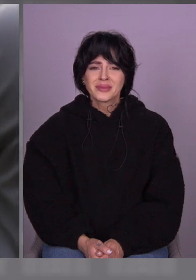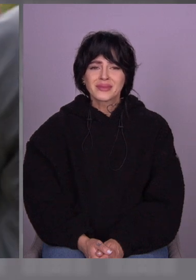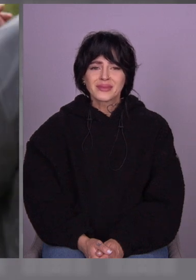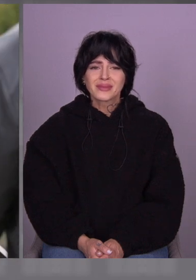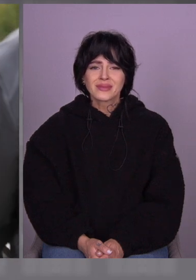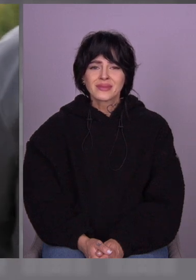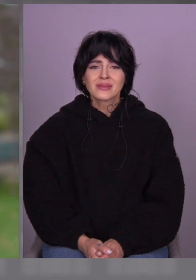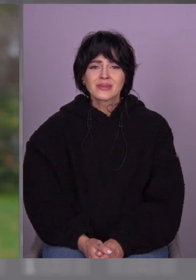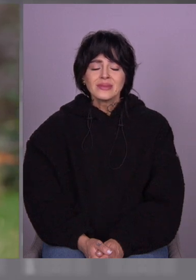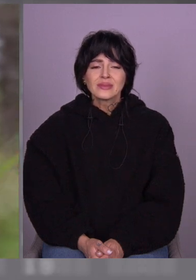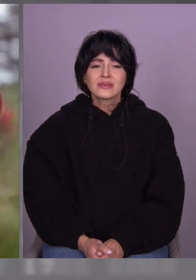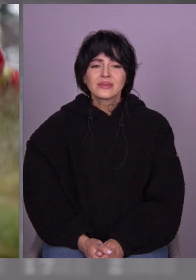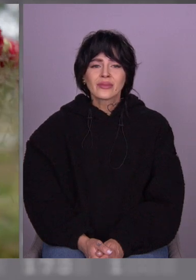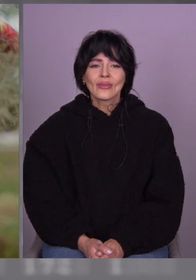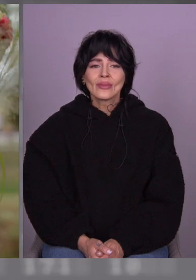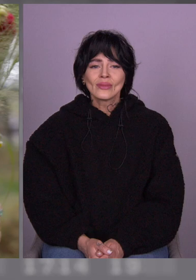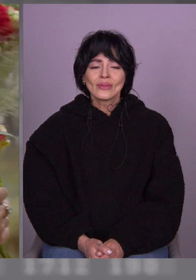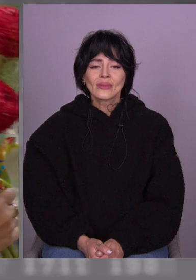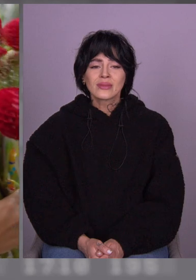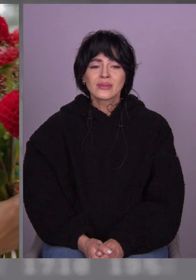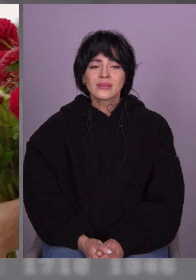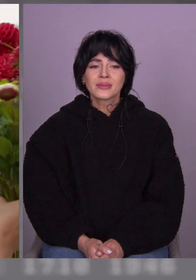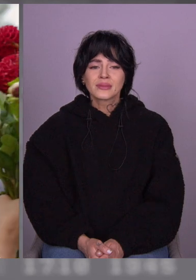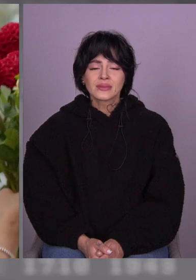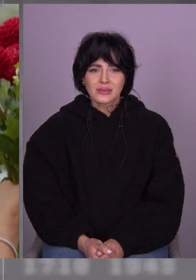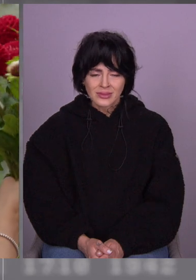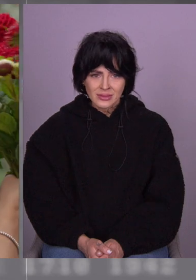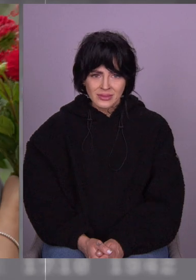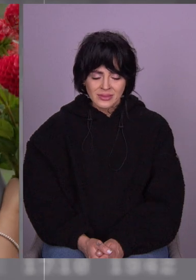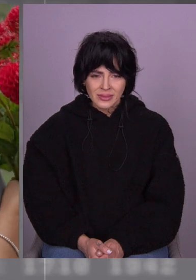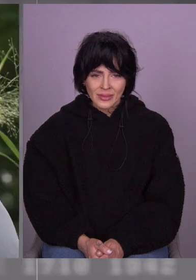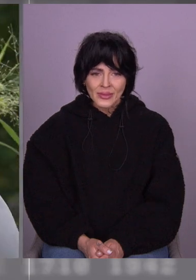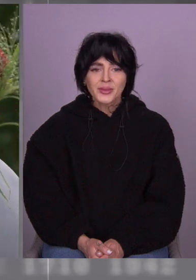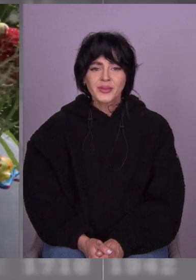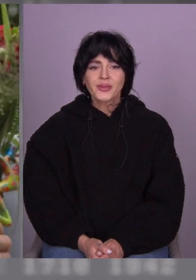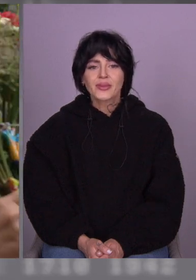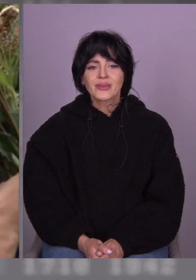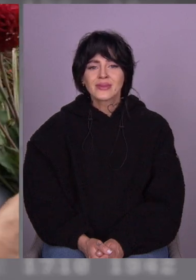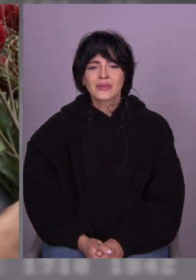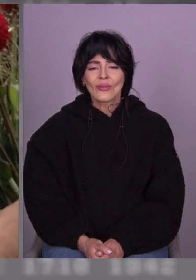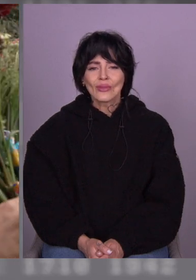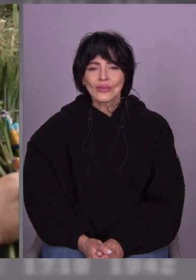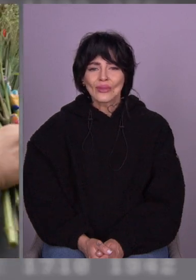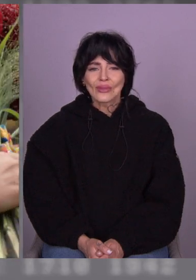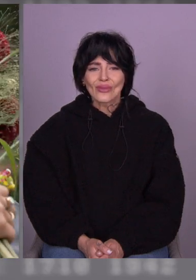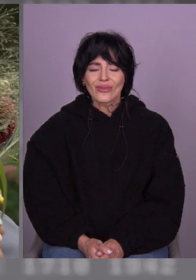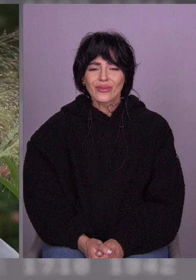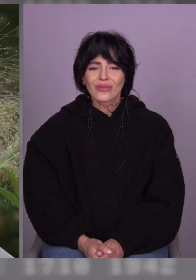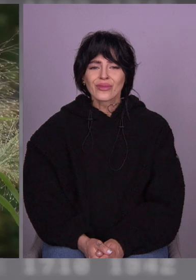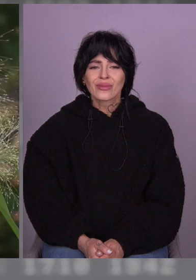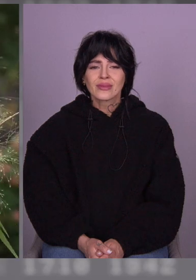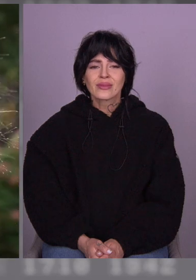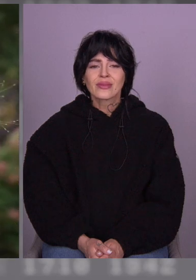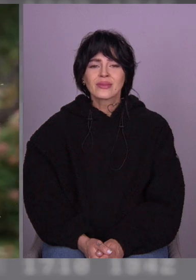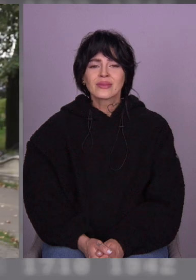тебе ранок стане, не посміхайся, я... Тато, ну все,